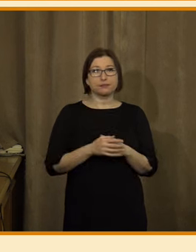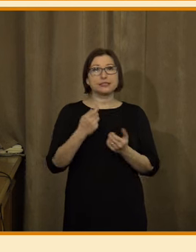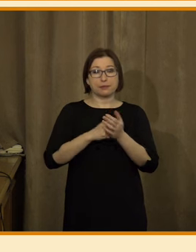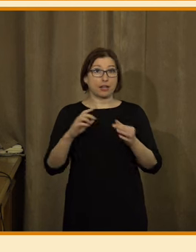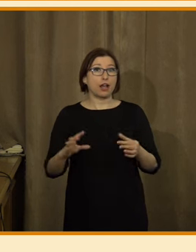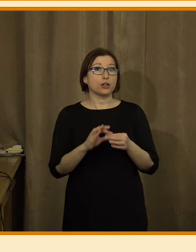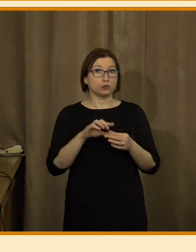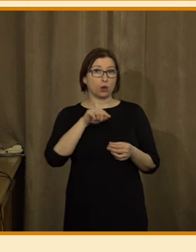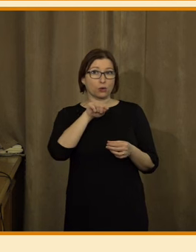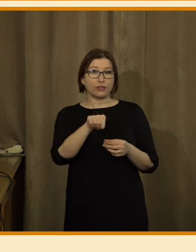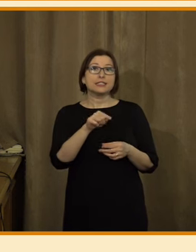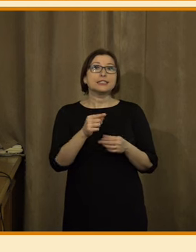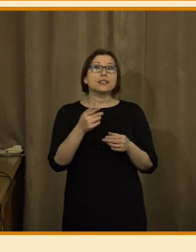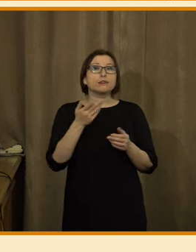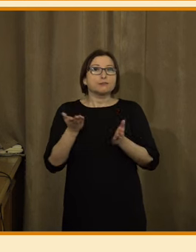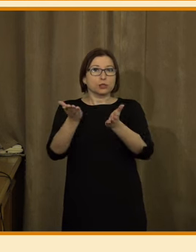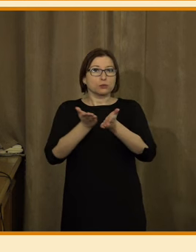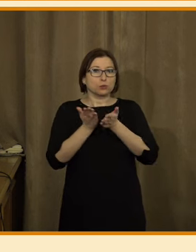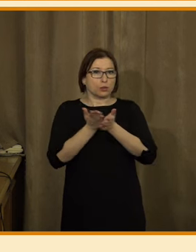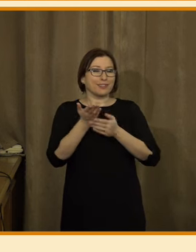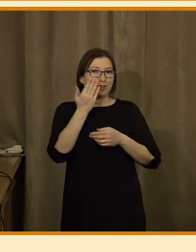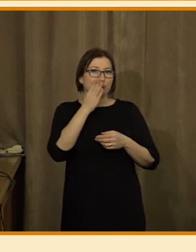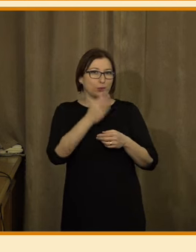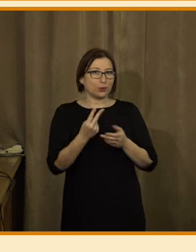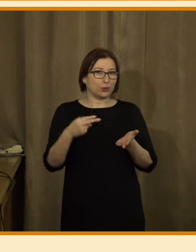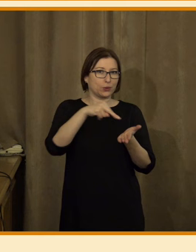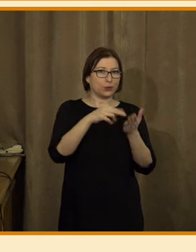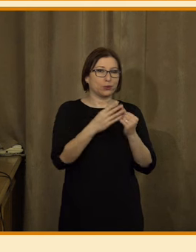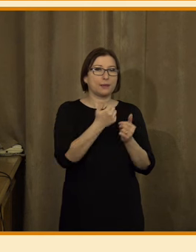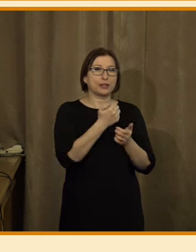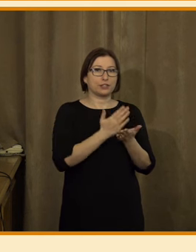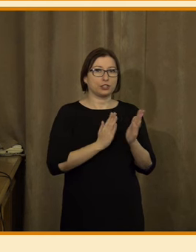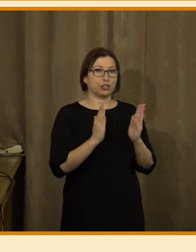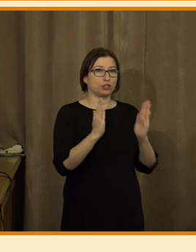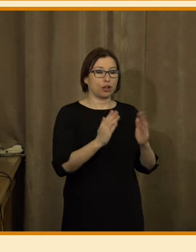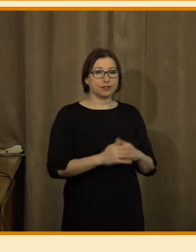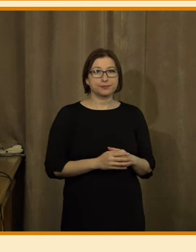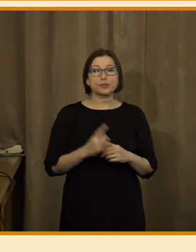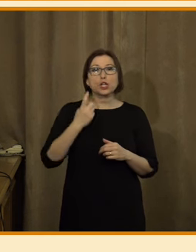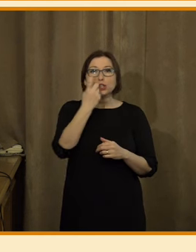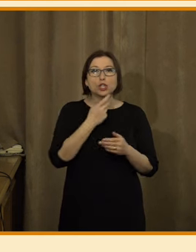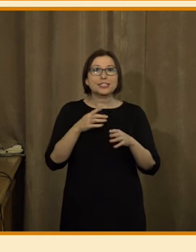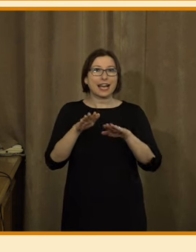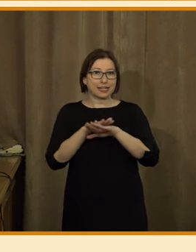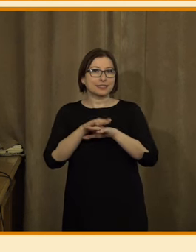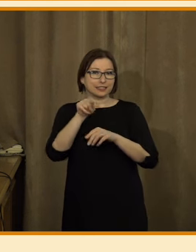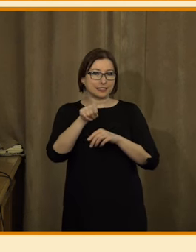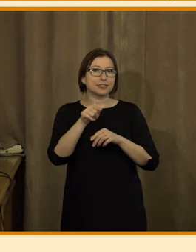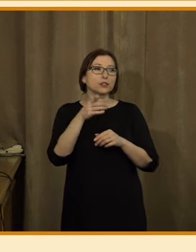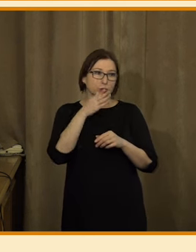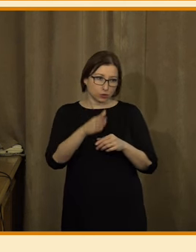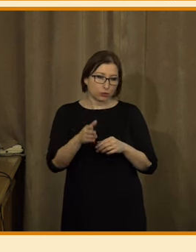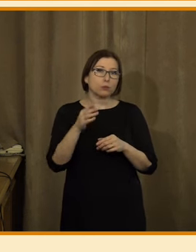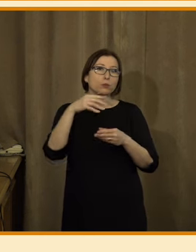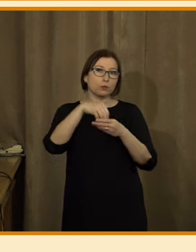personalizace, o čem nepochybně bude řeč i v rámci toho prvního panelu. Sociální sítě to bylo další téma. Tady bych